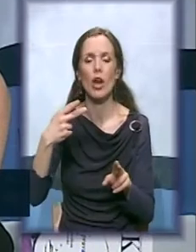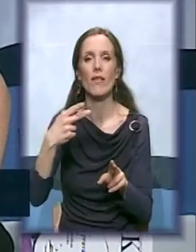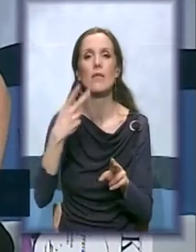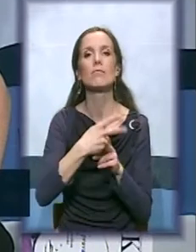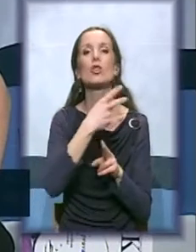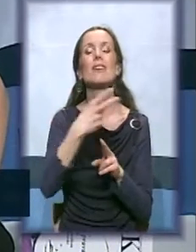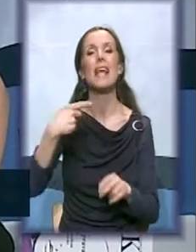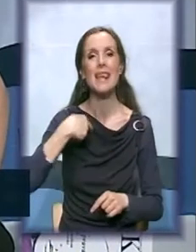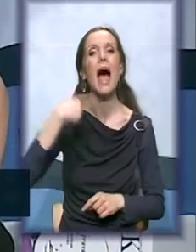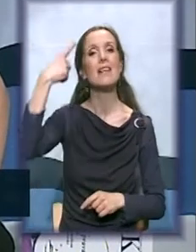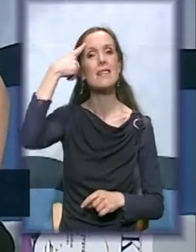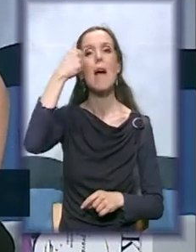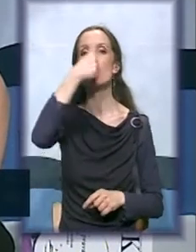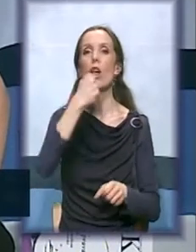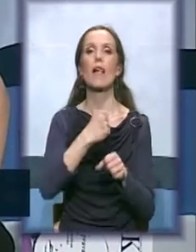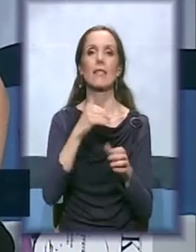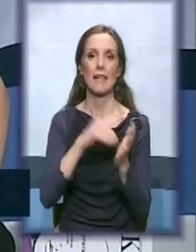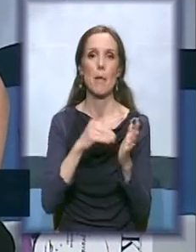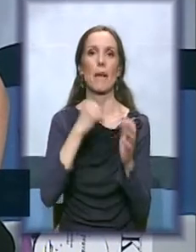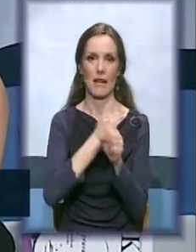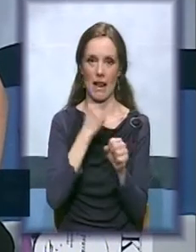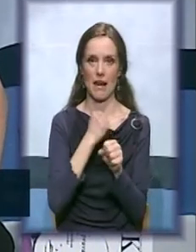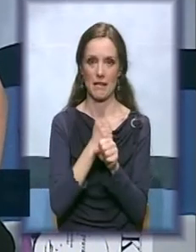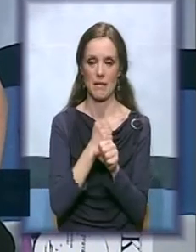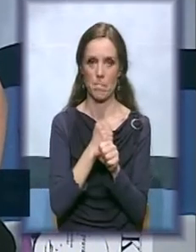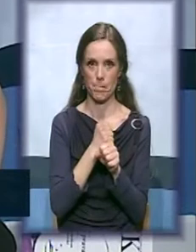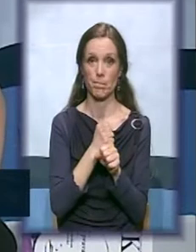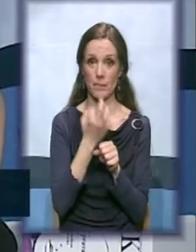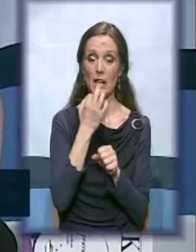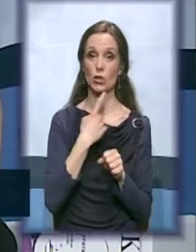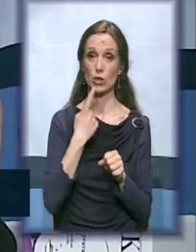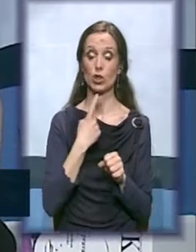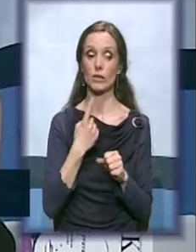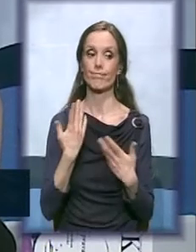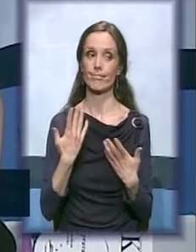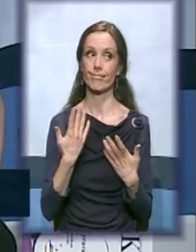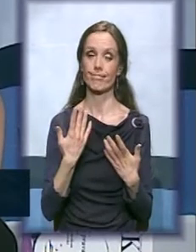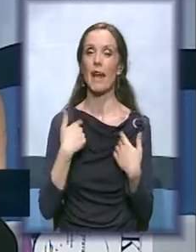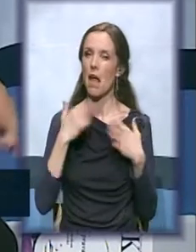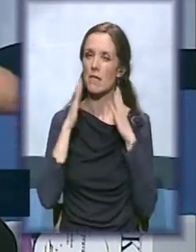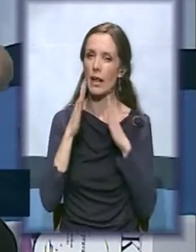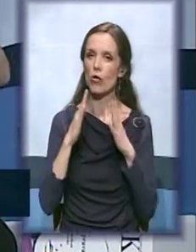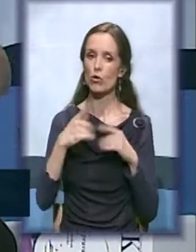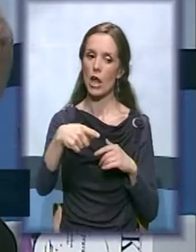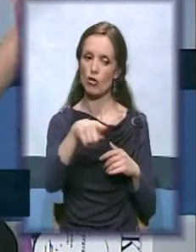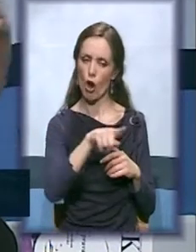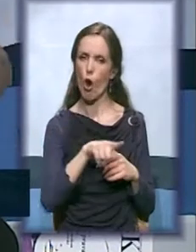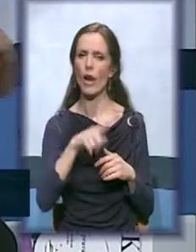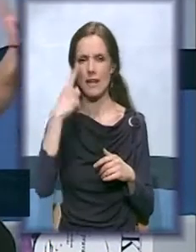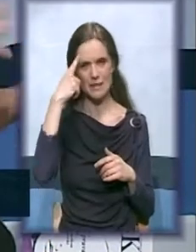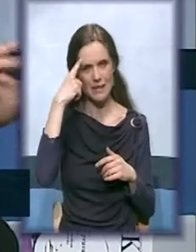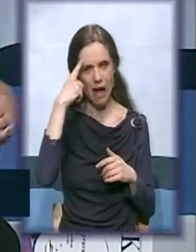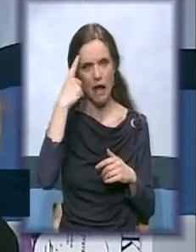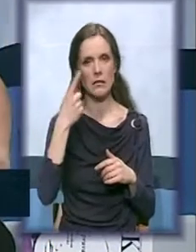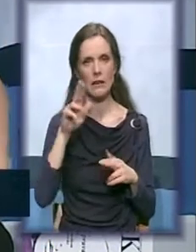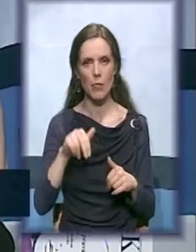treba da radim. Znam šta treba da Znam šta treba radim. Dakle, verujući da će ona znati, verujući da mogu i oni